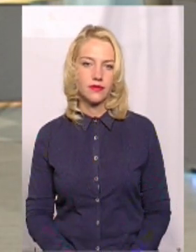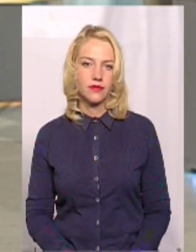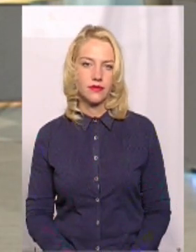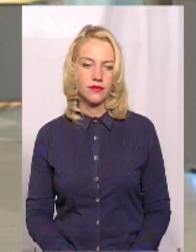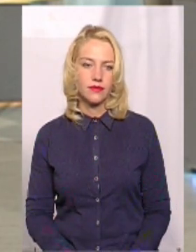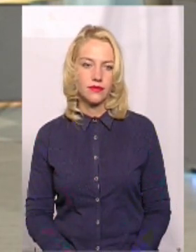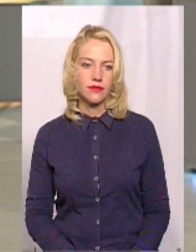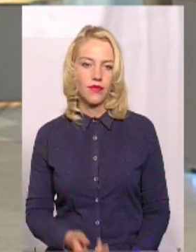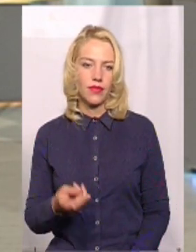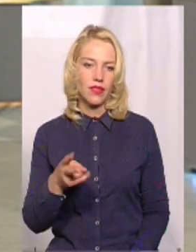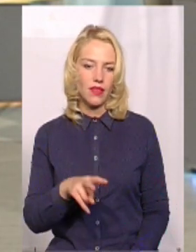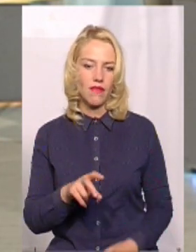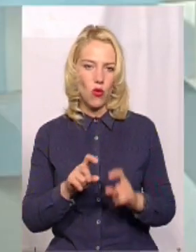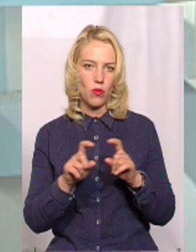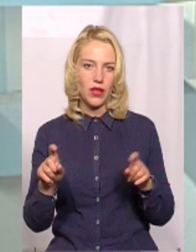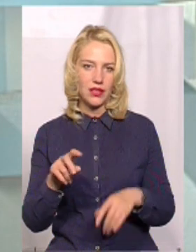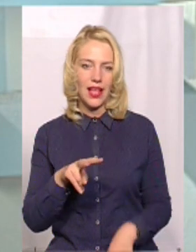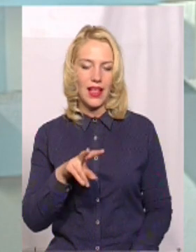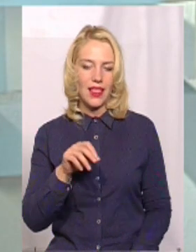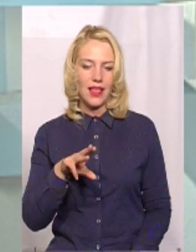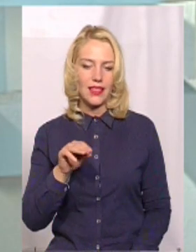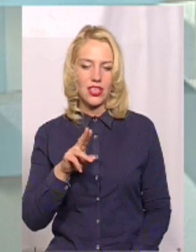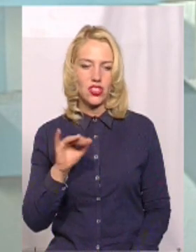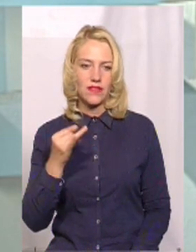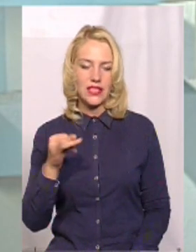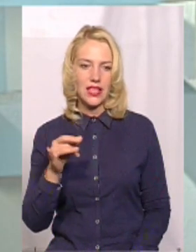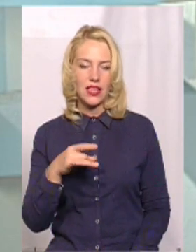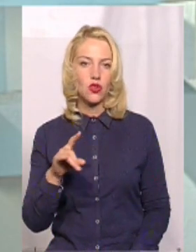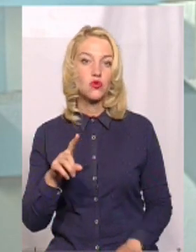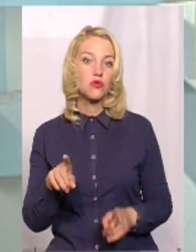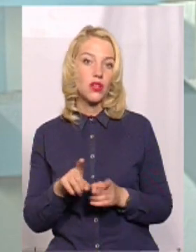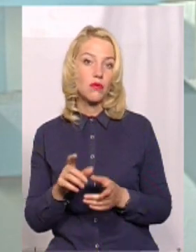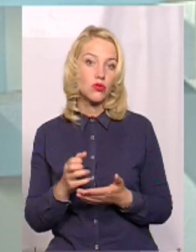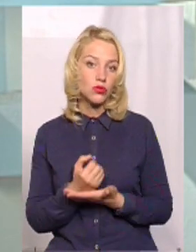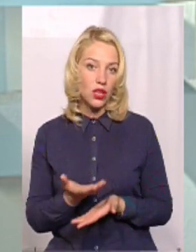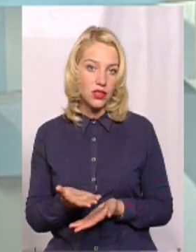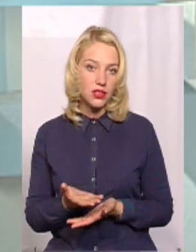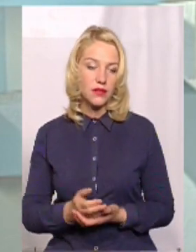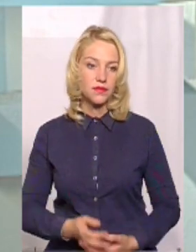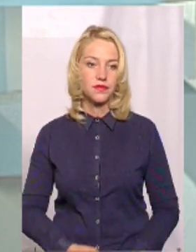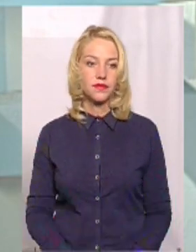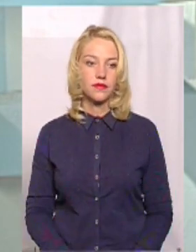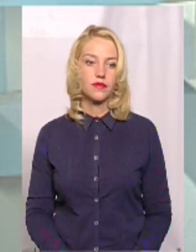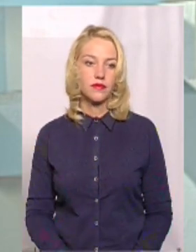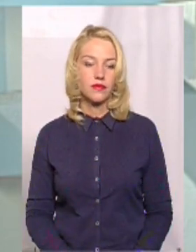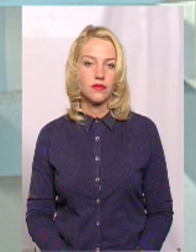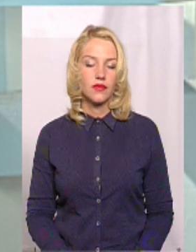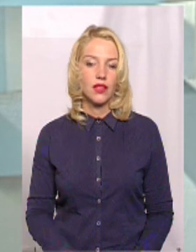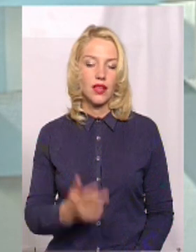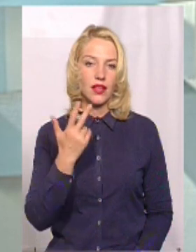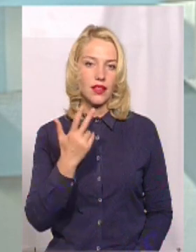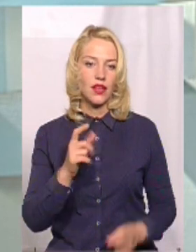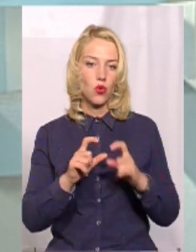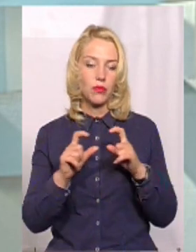два об'єкти Летичівського району. Чому так виходить, що і три